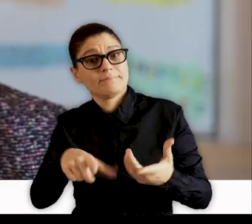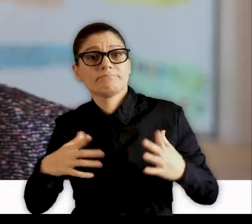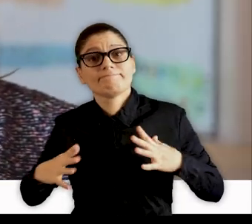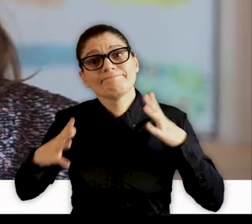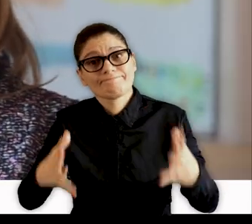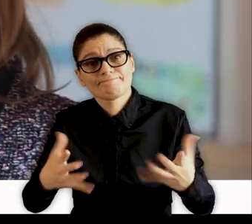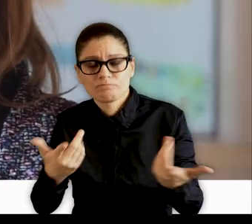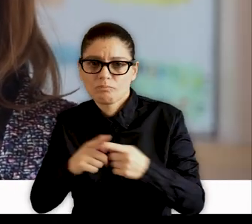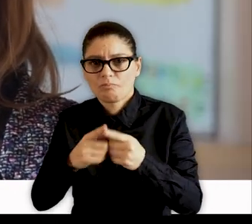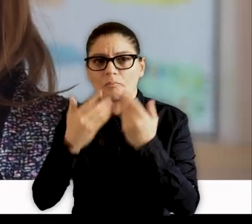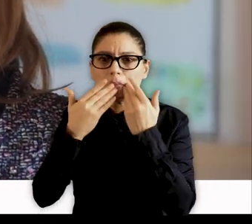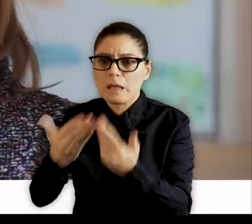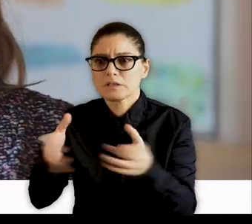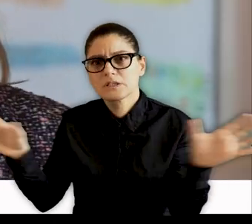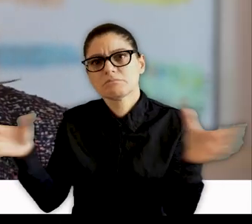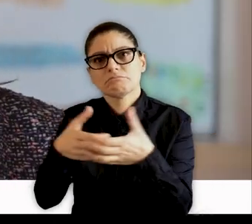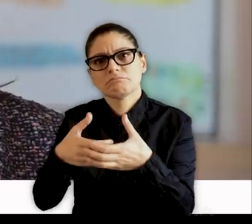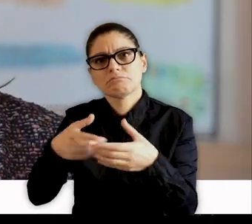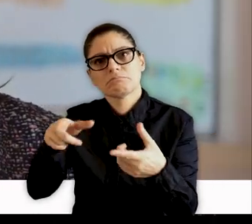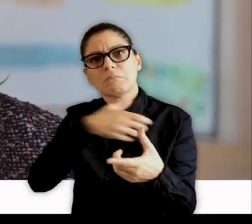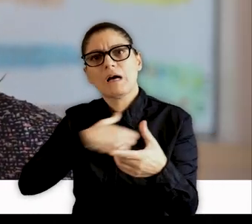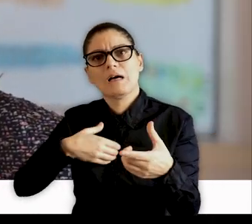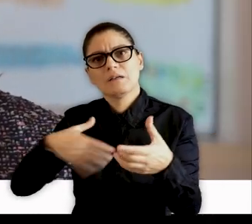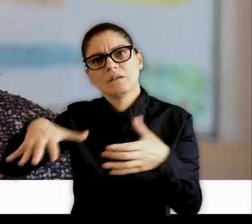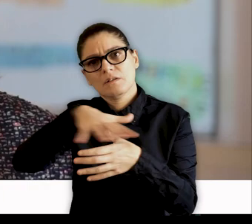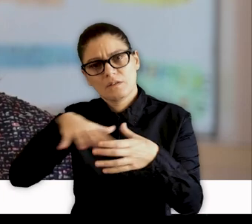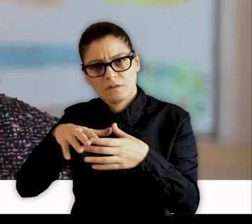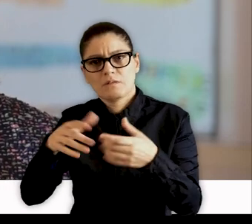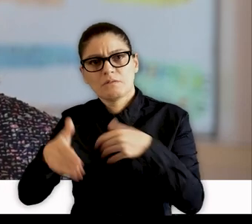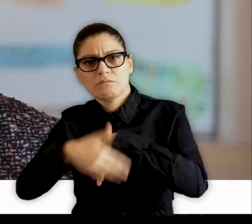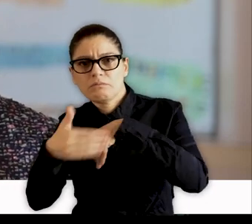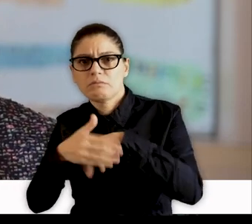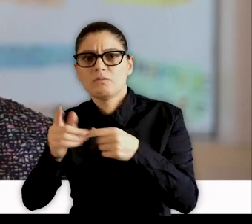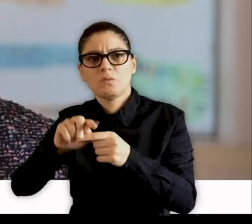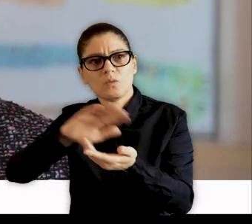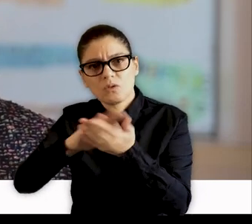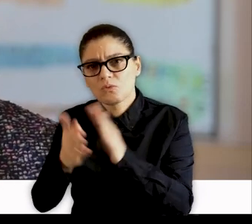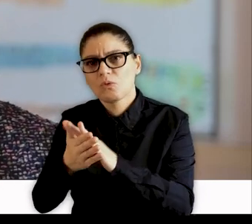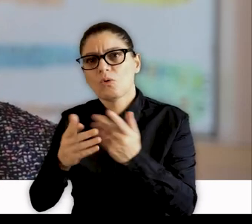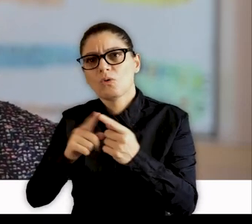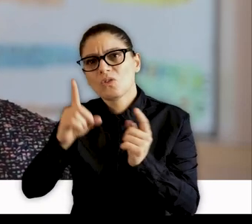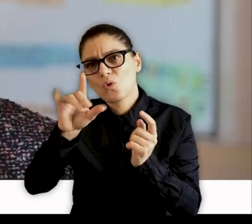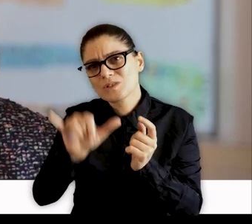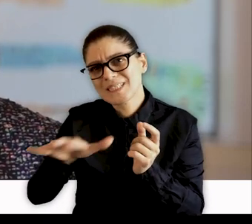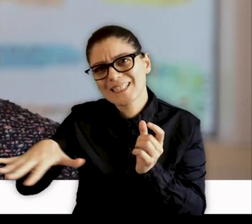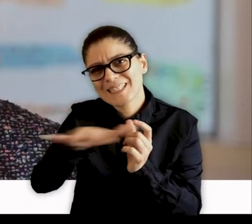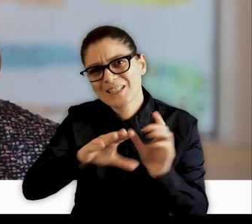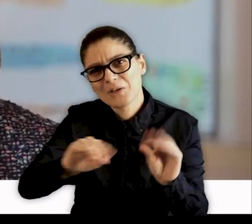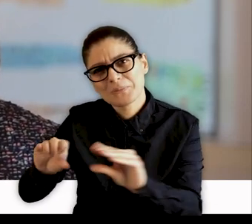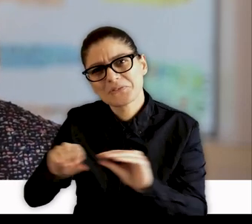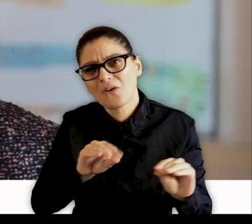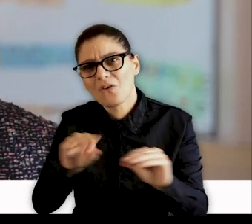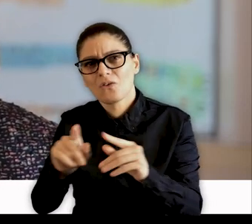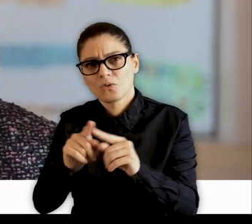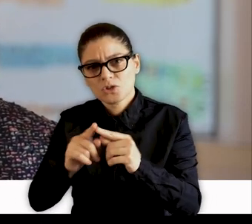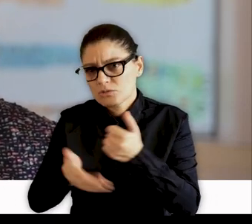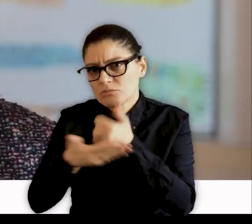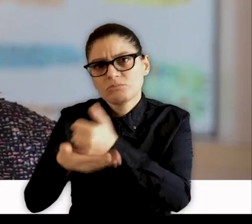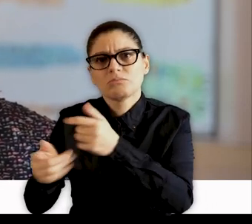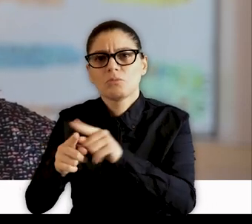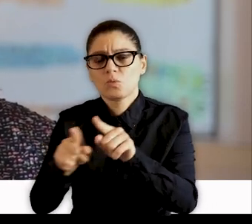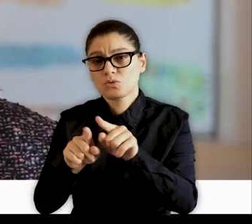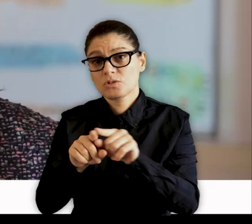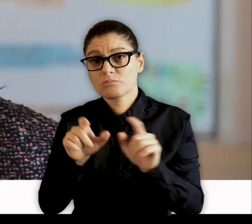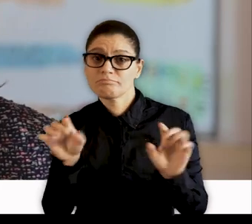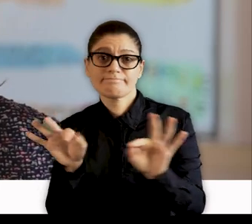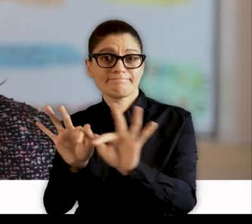Grâce à cet engagement, pour lequel je tiens à remercier l'ensemble du personnel communal et les associations drancéennes, nous